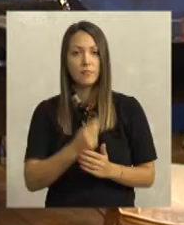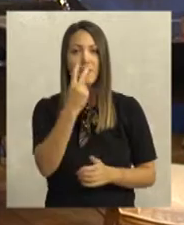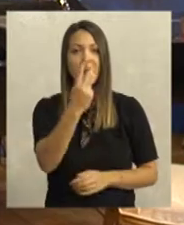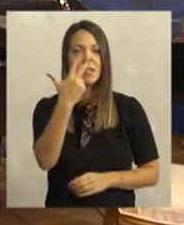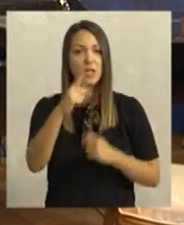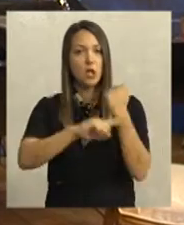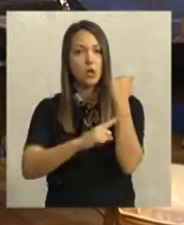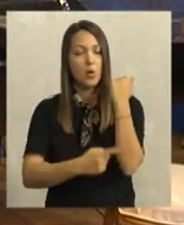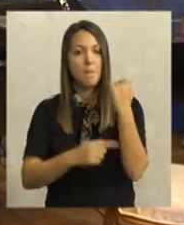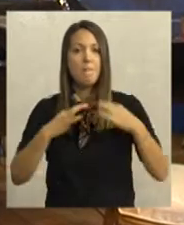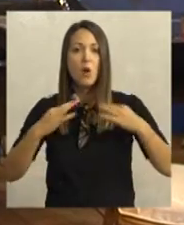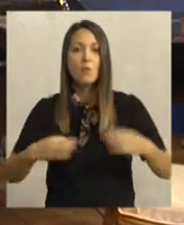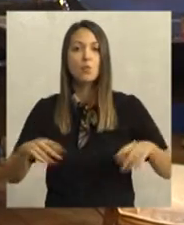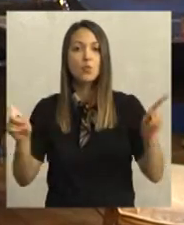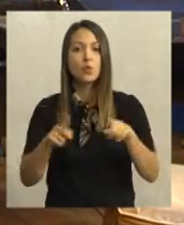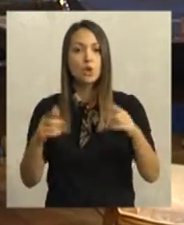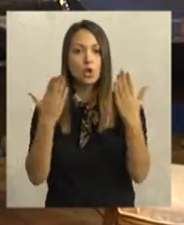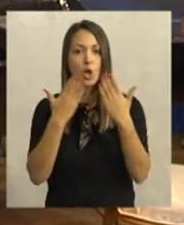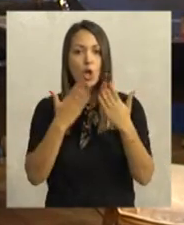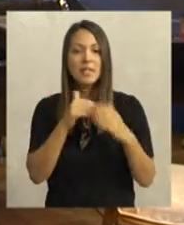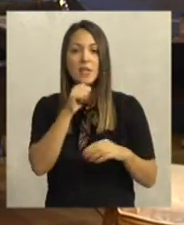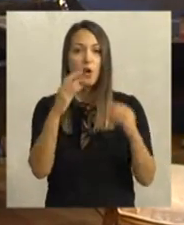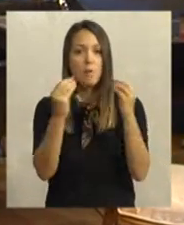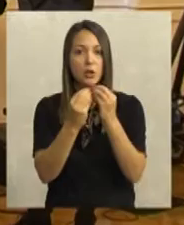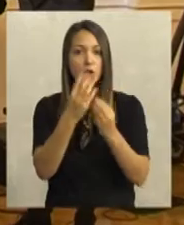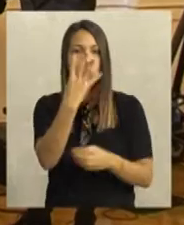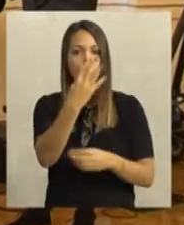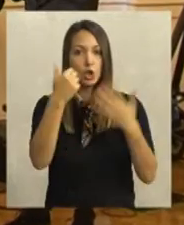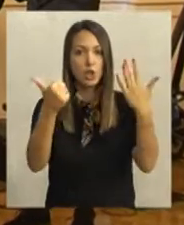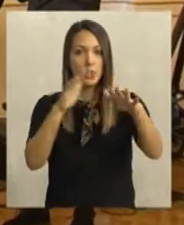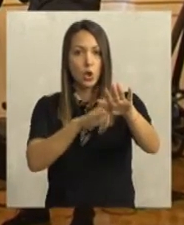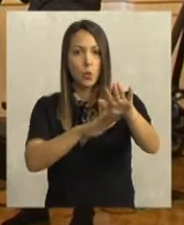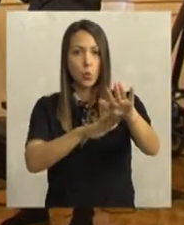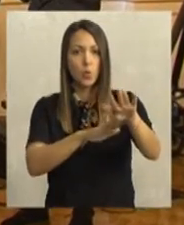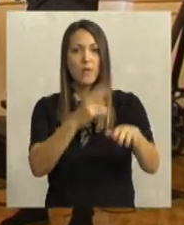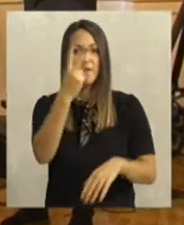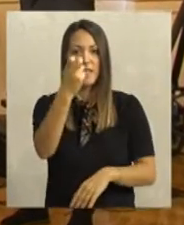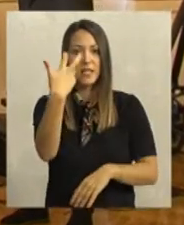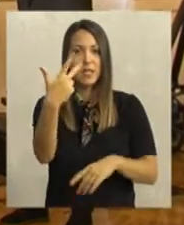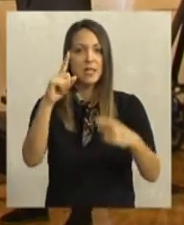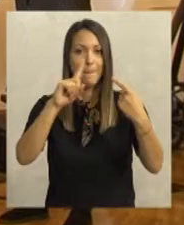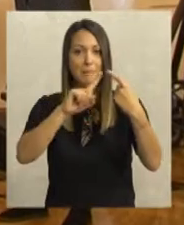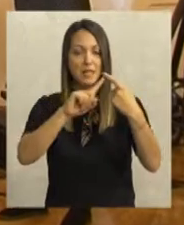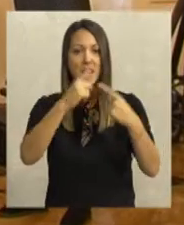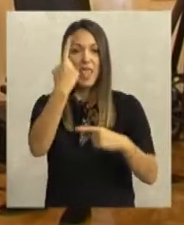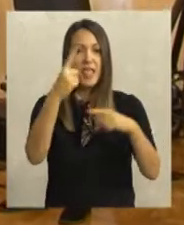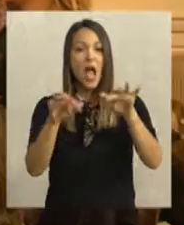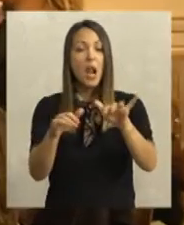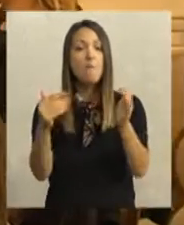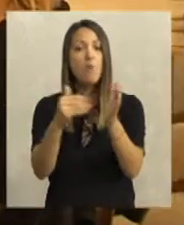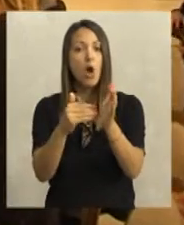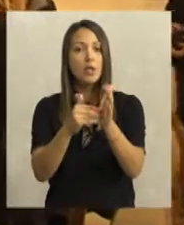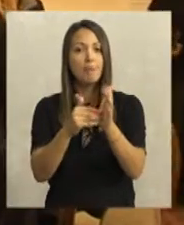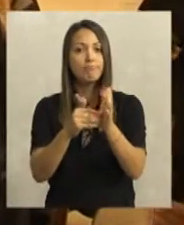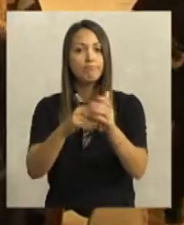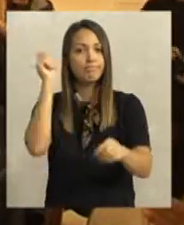23 djaka i profesora muzičke škole Isidor Bajić. 46 ruku, 230 prstiju i jedan klavir